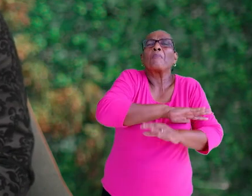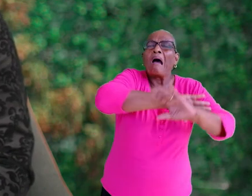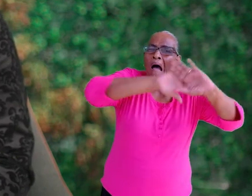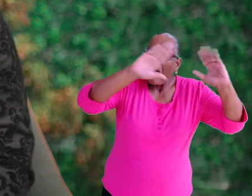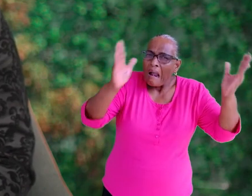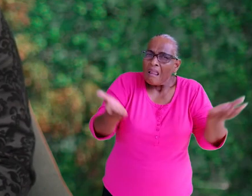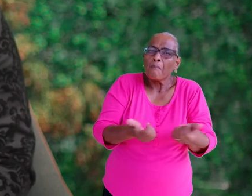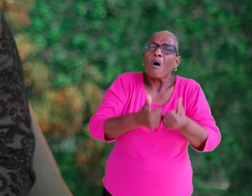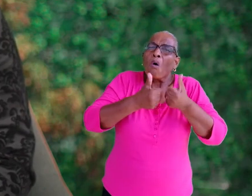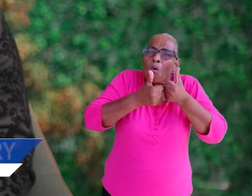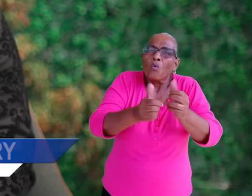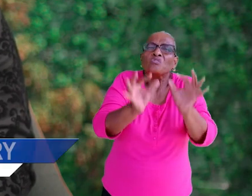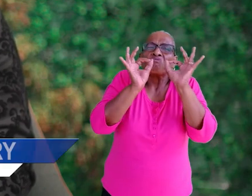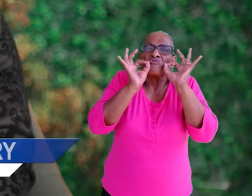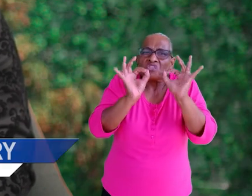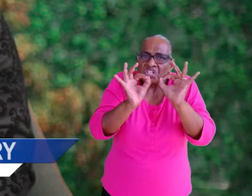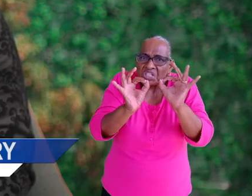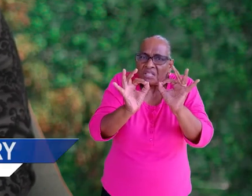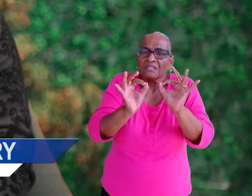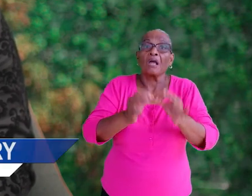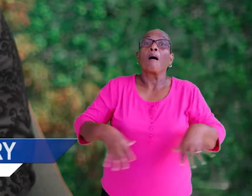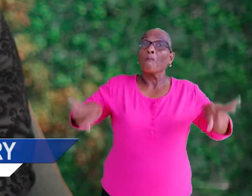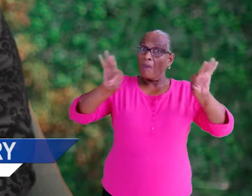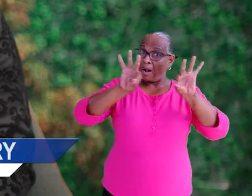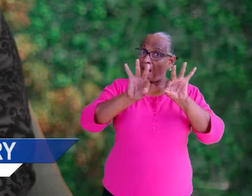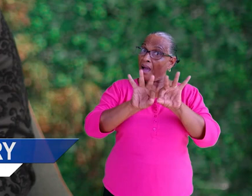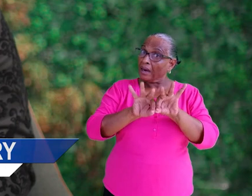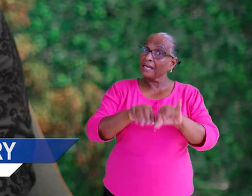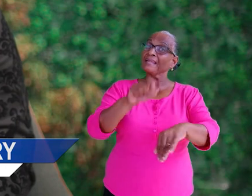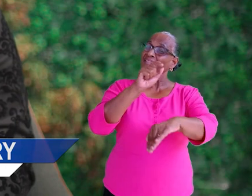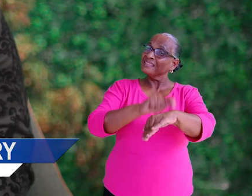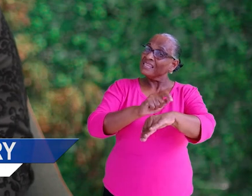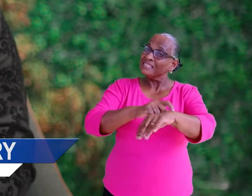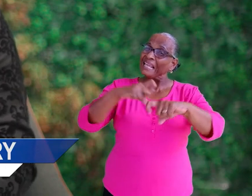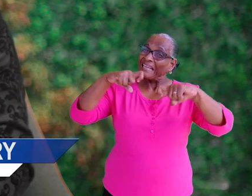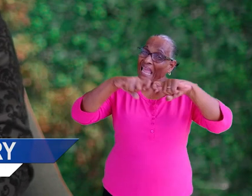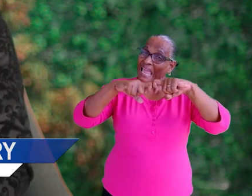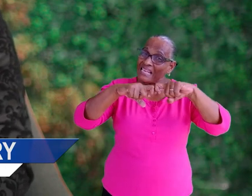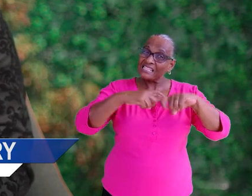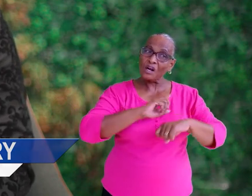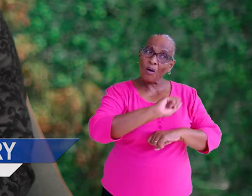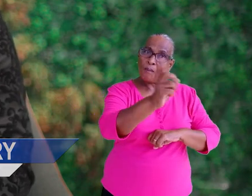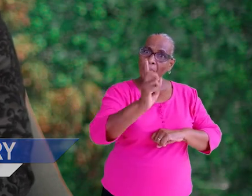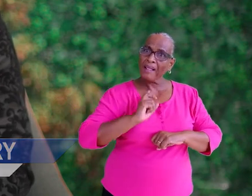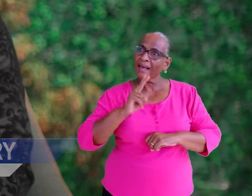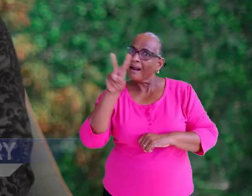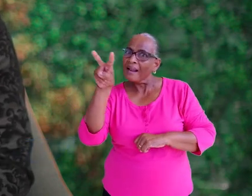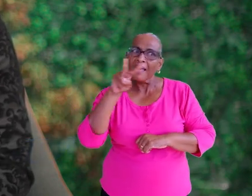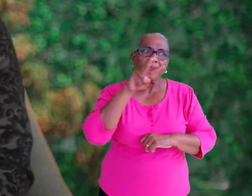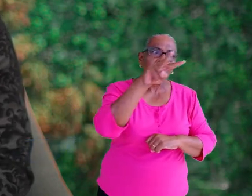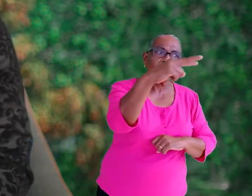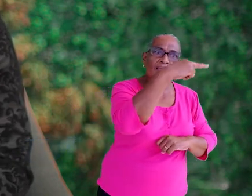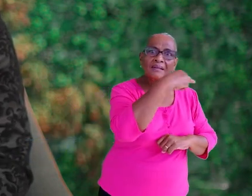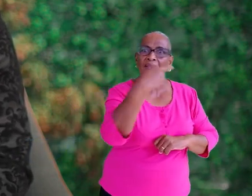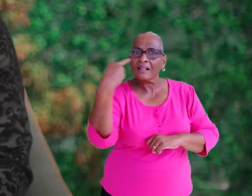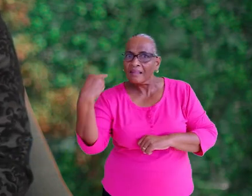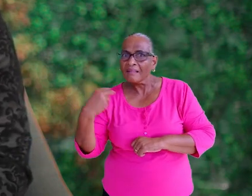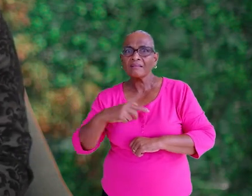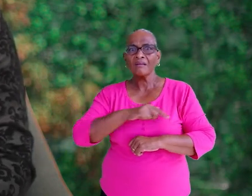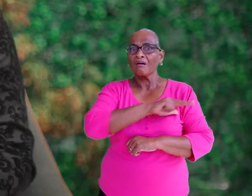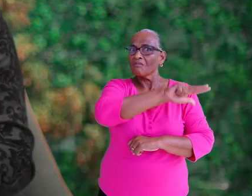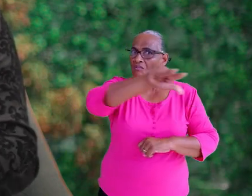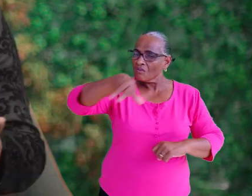voorzichtig zijn. Het is belangrijk dat we in deze tijd extra goed op elkaar letten. We moeten ervoor zorgen dat we